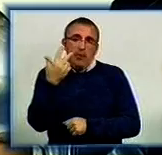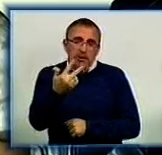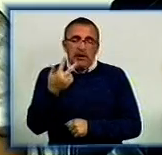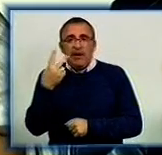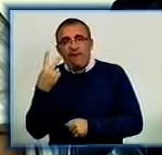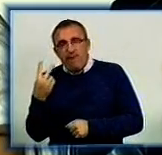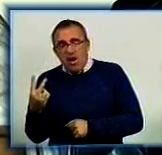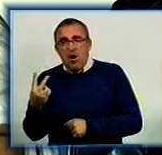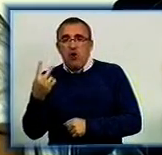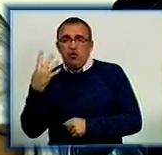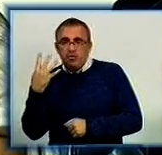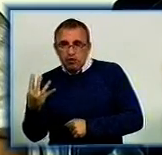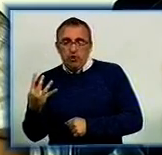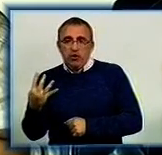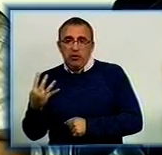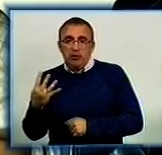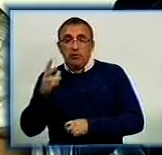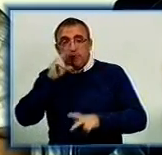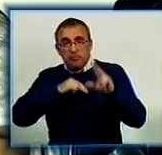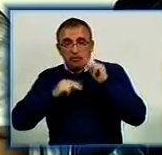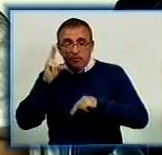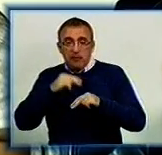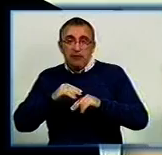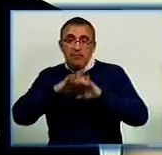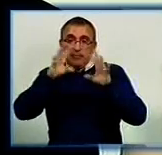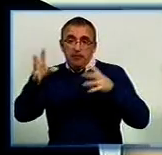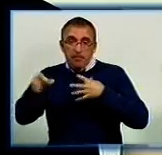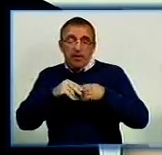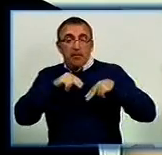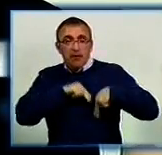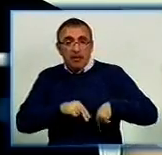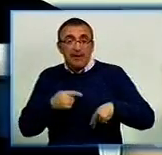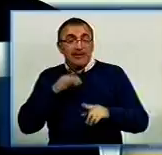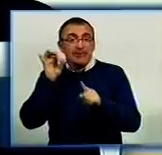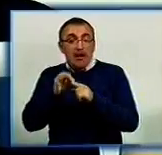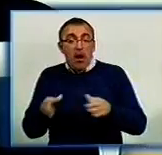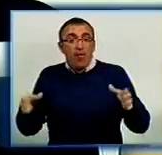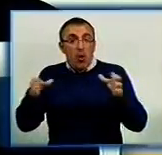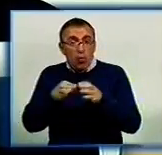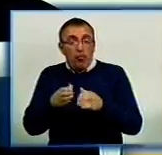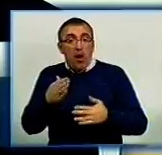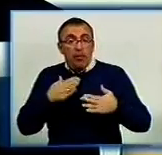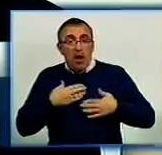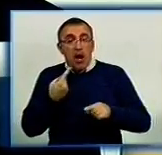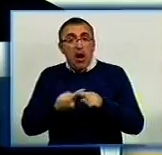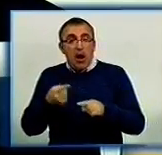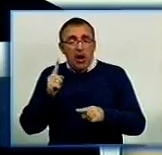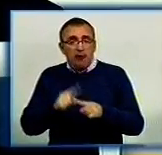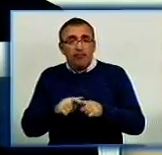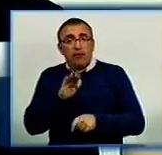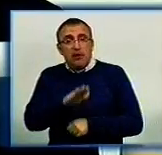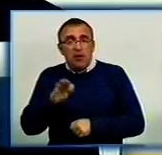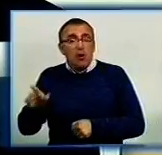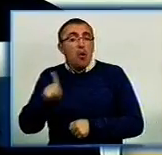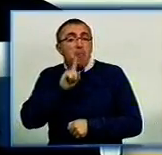2, 4. Сподіваємось на співпрацю. Целевая група наша – це діти,